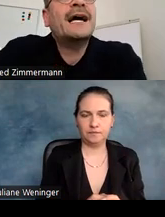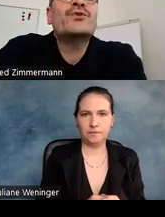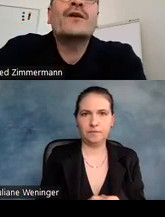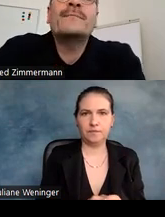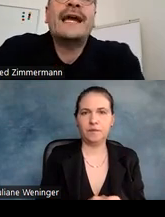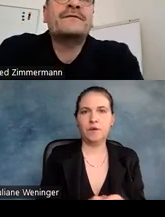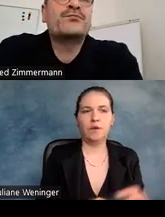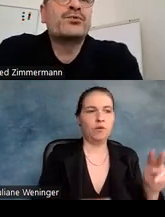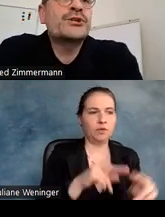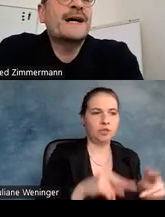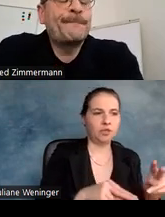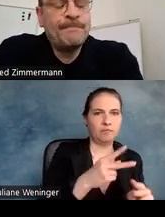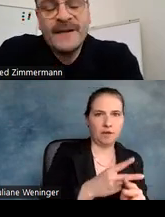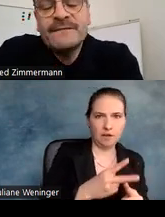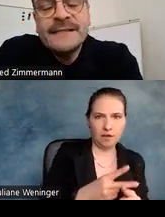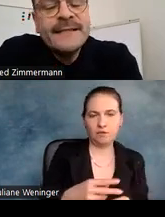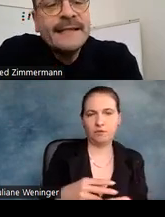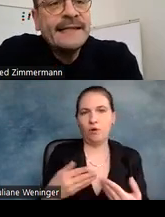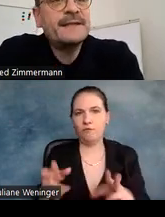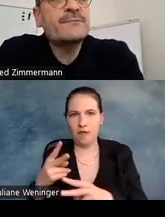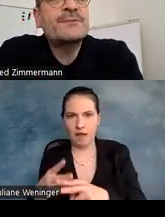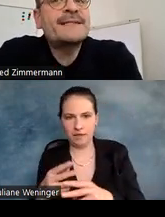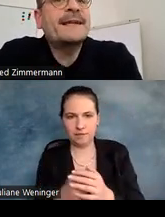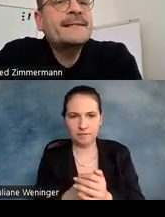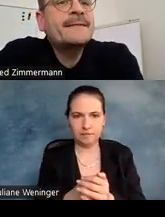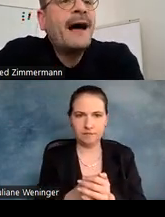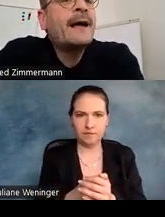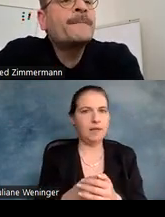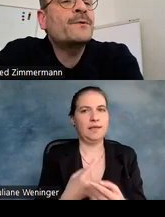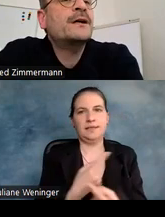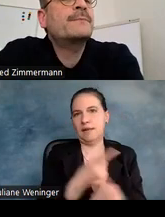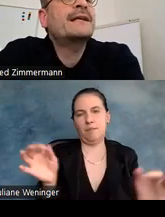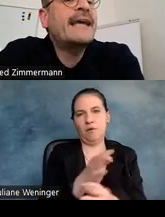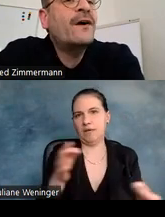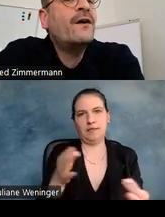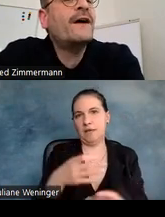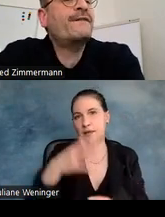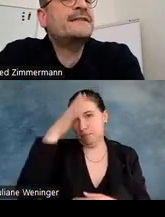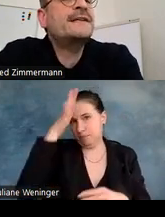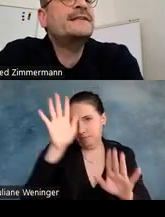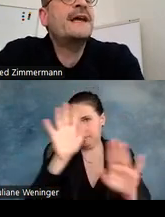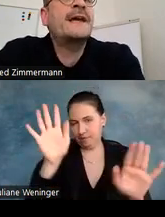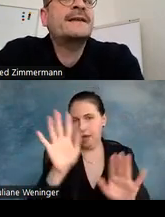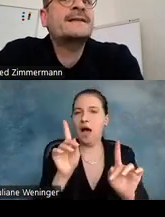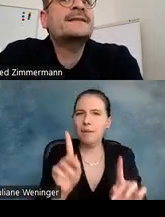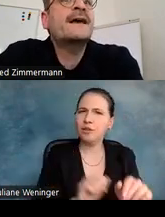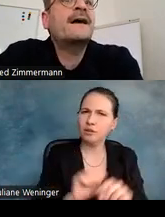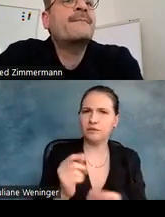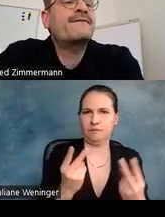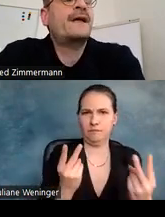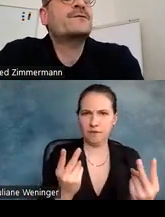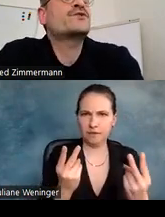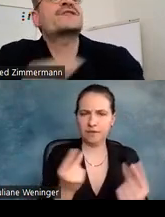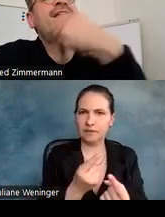Unterscheidbarkeit und Offenheit von Buchstaben. Ich will sie nicht zum Spezialisten machen, dennoch wichtig, dass sie